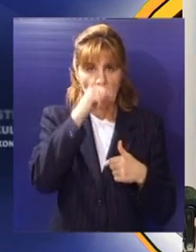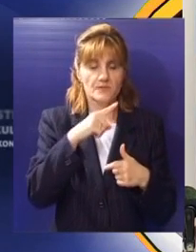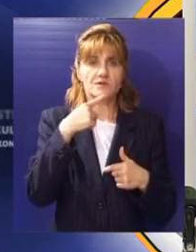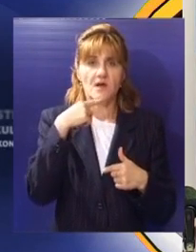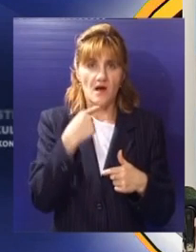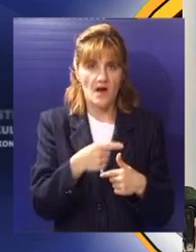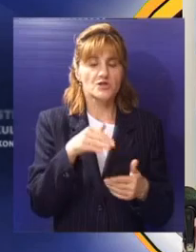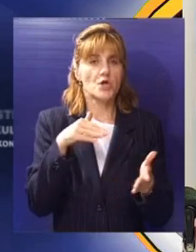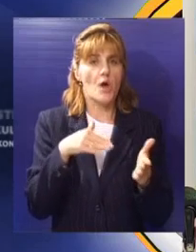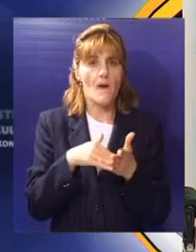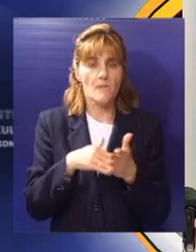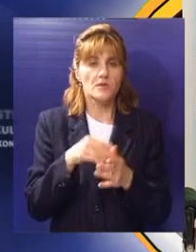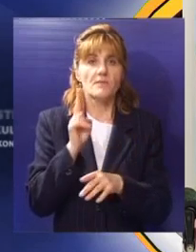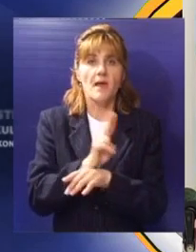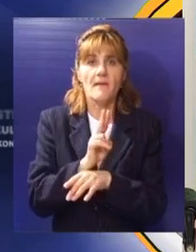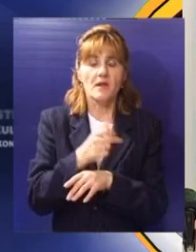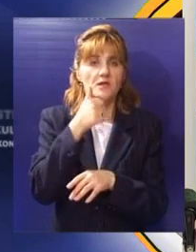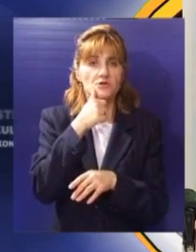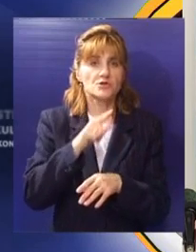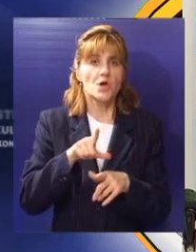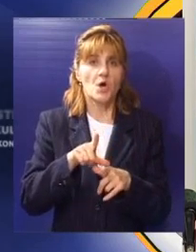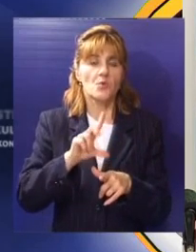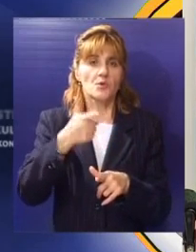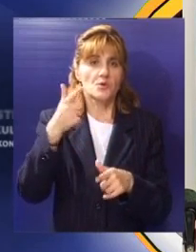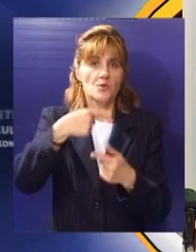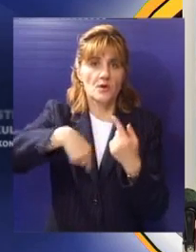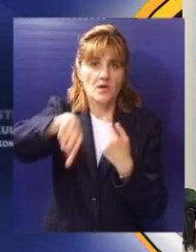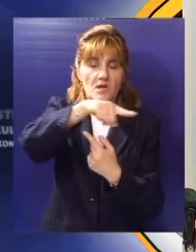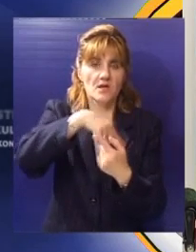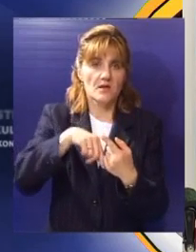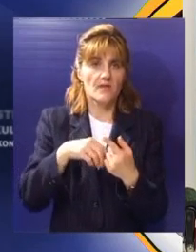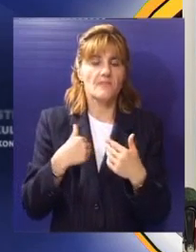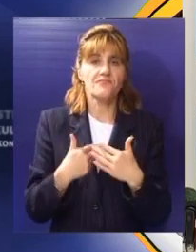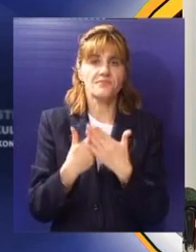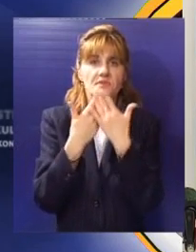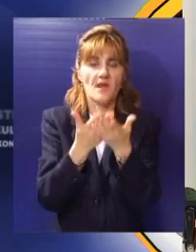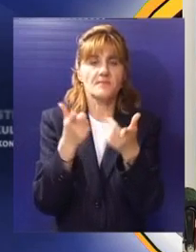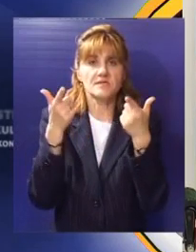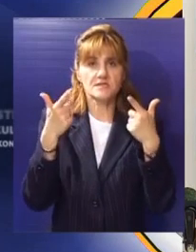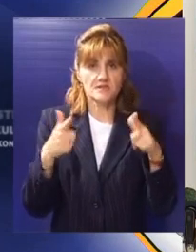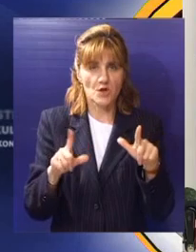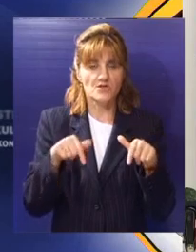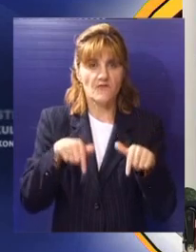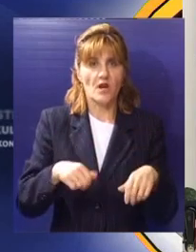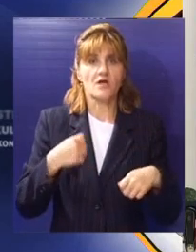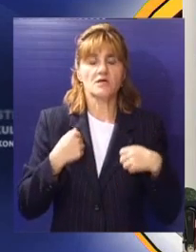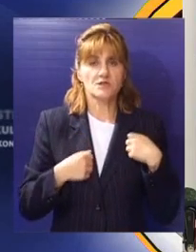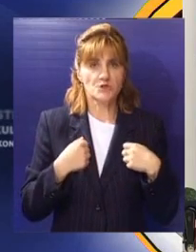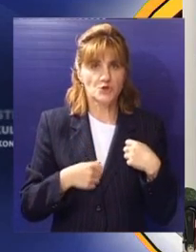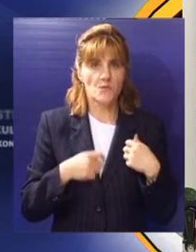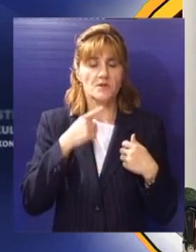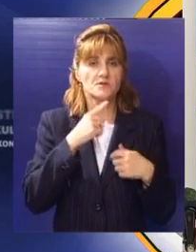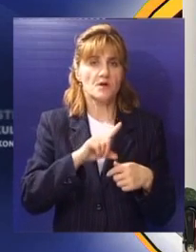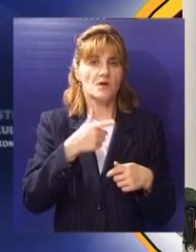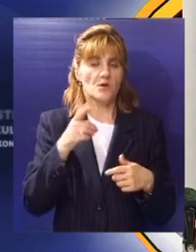zajednicu pre svega potrebno da pratimo ono što se dešava u regionu i oko nas i da dajemo priliku i subutičkim, odnosno lokalnim